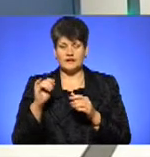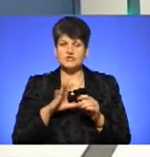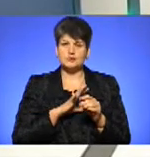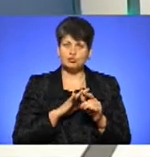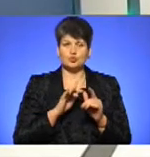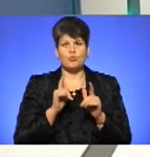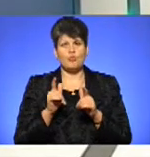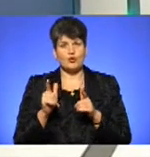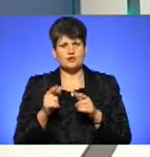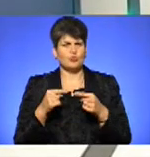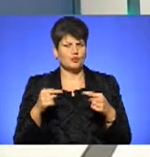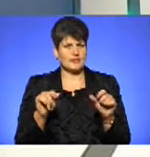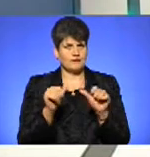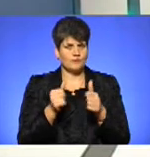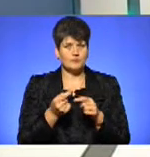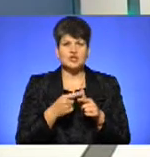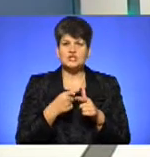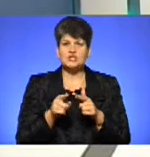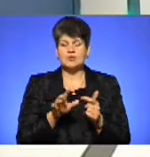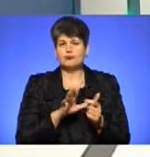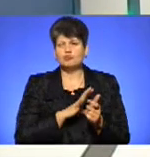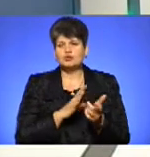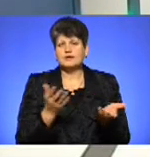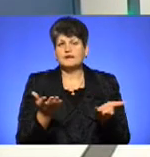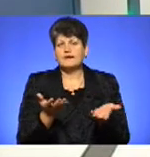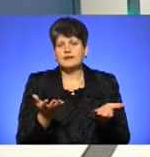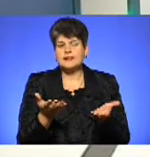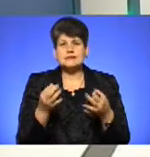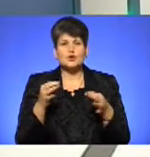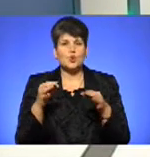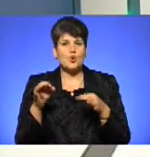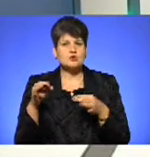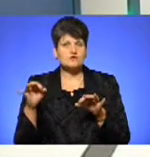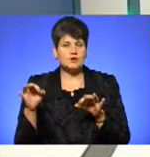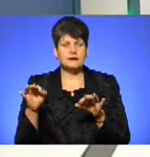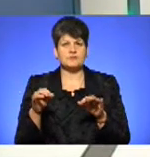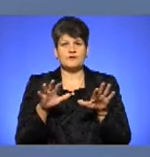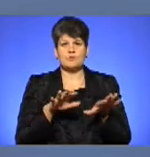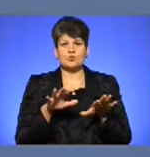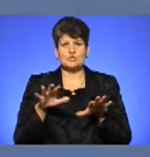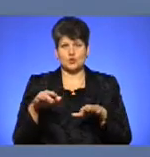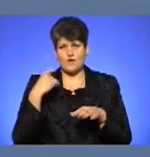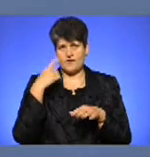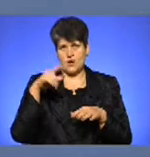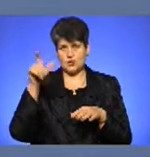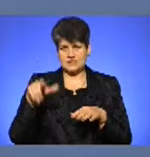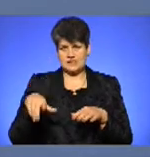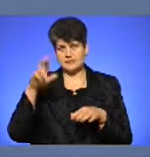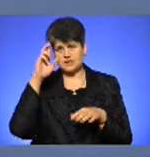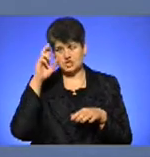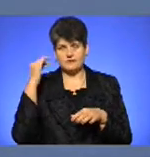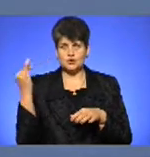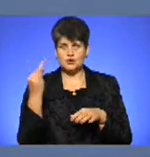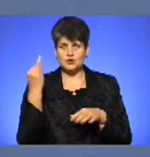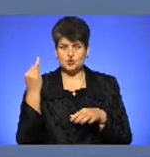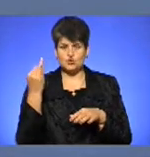будь-якій формі, і чи були якісь дозволи від посадових осіб Державного історико